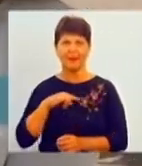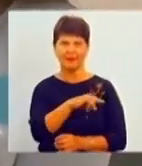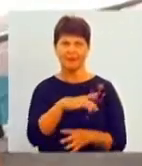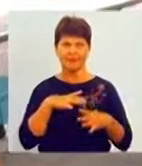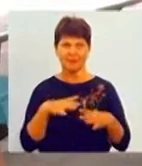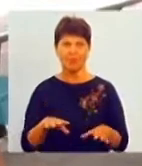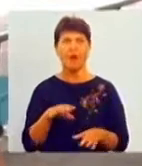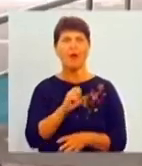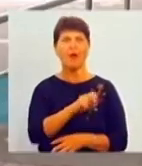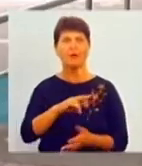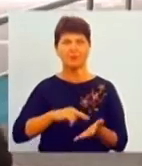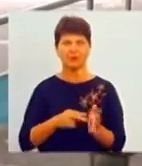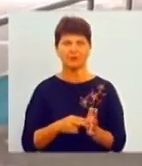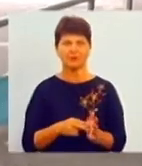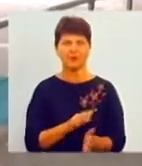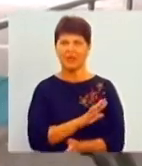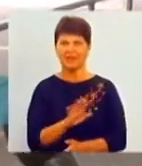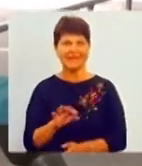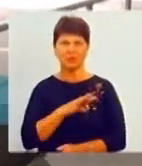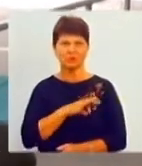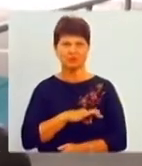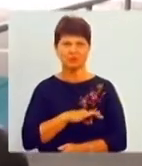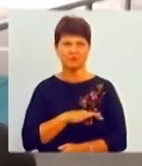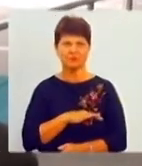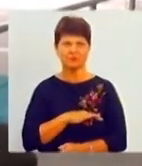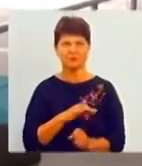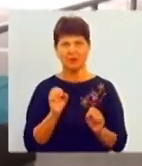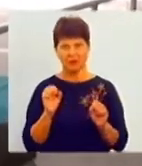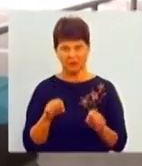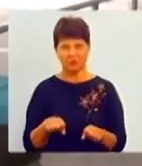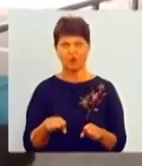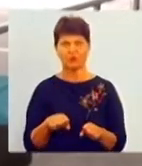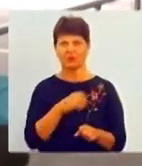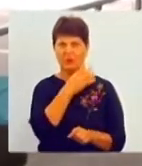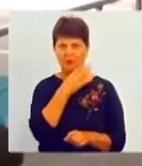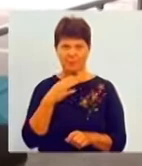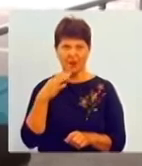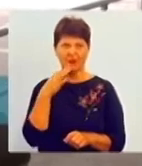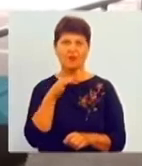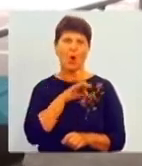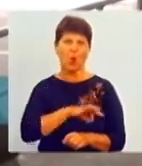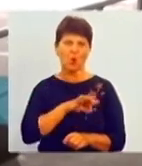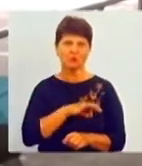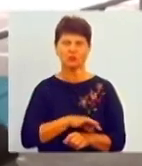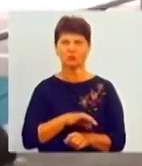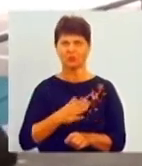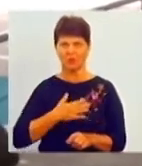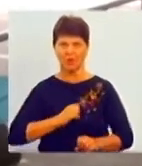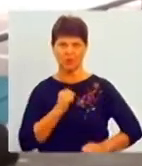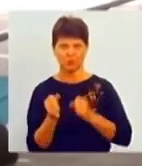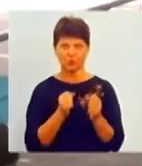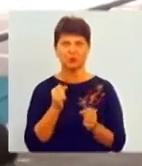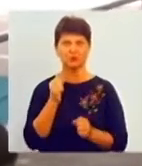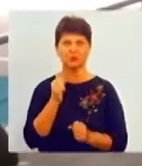планую. Не користуємося. А взагалі, то можна, так. Мої знайомі багато користуються цим, дуже класно. У всіх